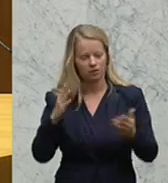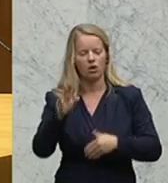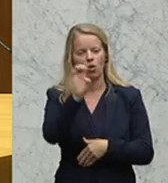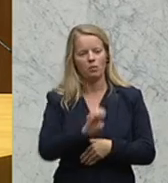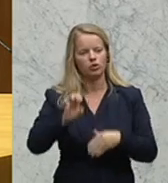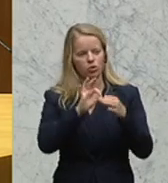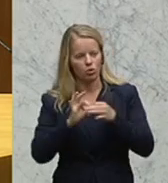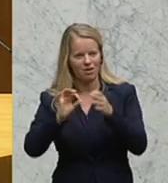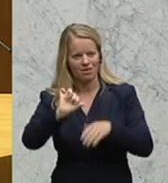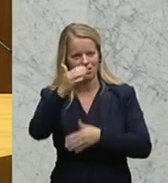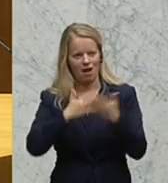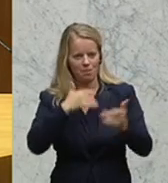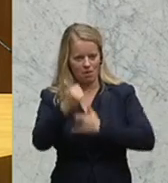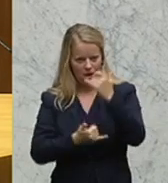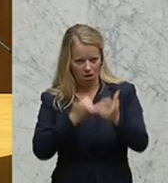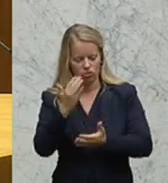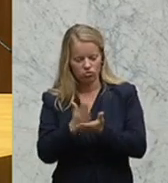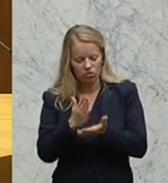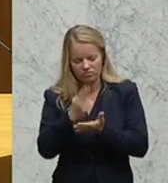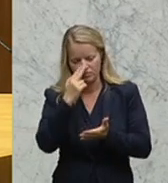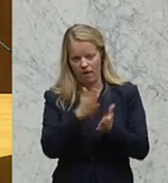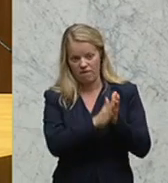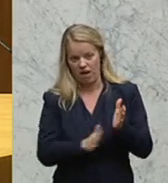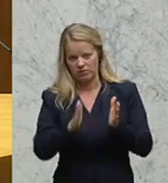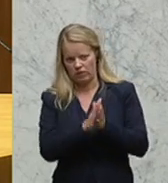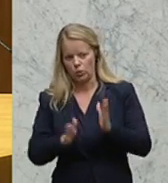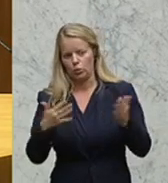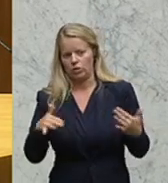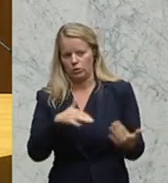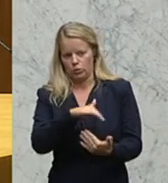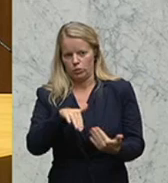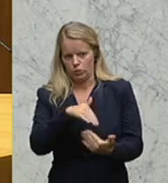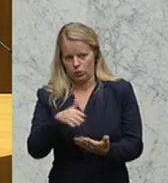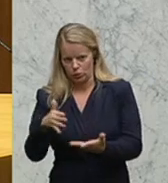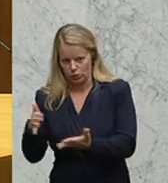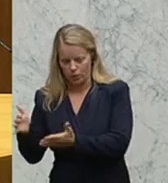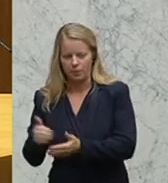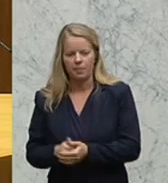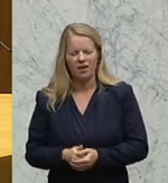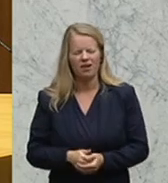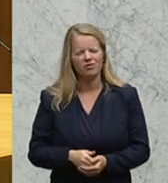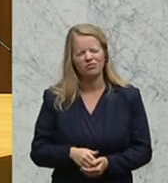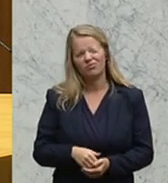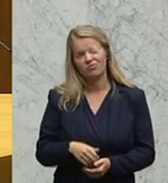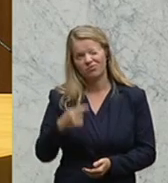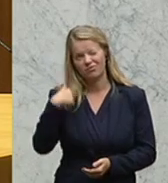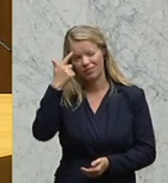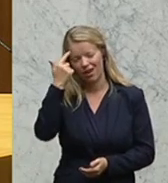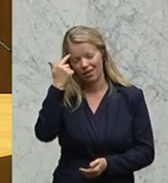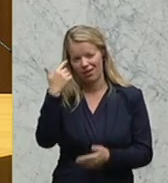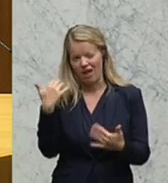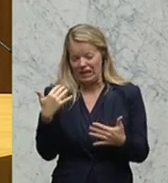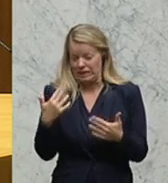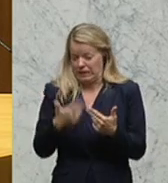Halbjahr bereits in sehr turbulenten Phasen. Wir können uns erinnern, es war tatsächlich 5 vor 12, wenn man das so schön